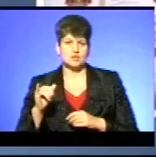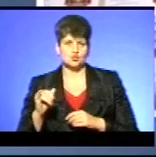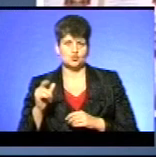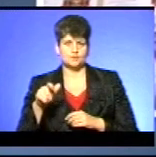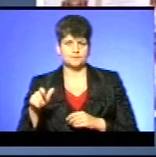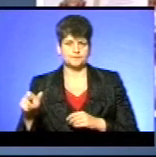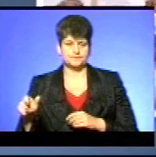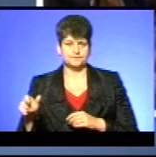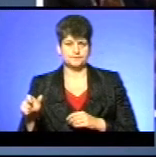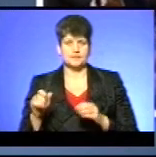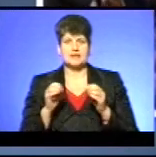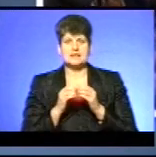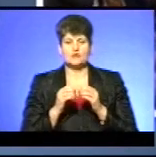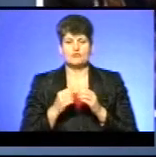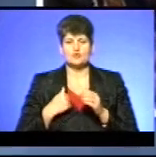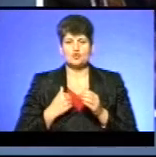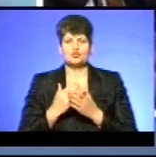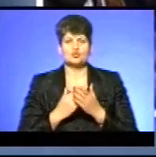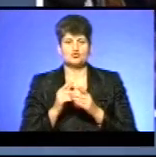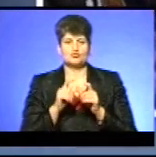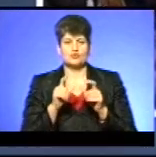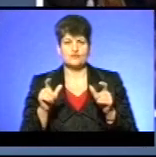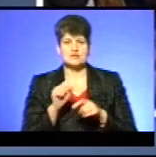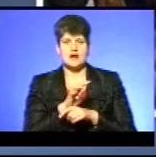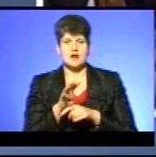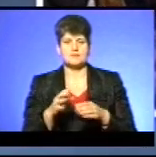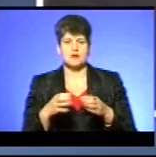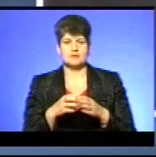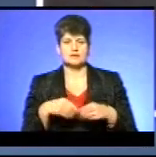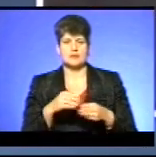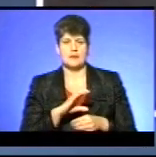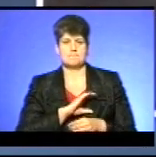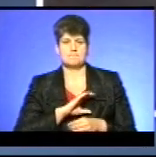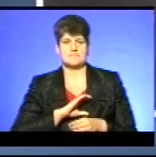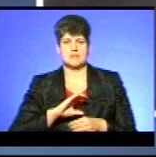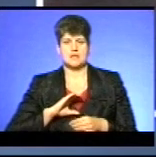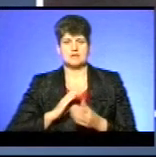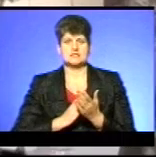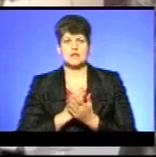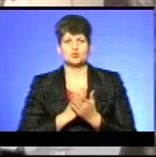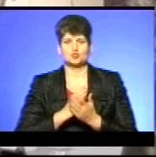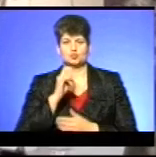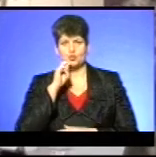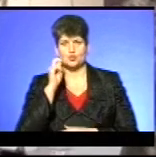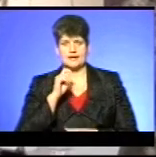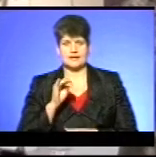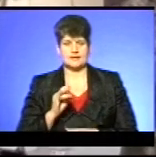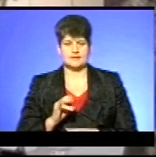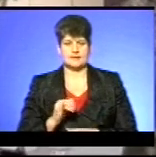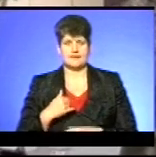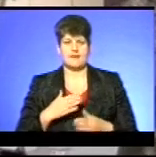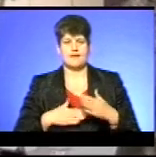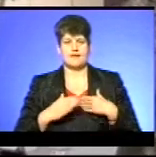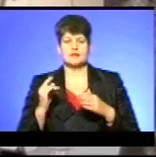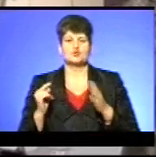Десятьох військовослужбовців Тернопільської артбригади нагородили медалями за службу Україні. Я радий, що